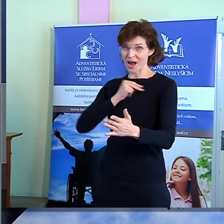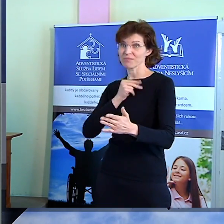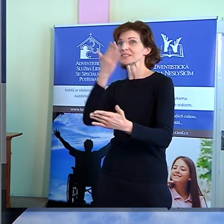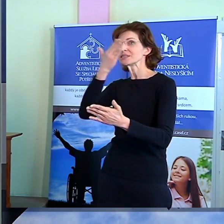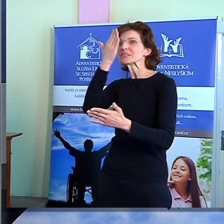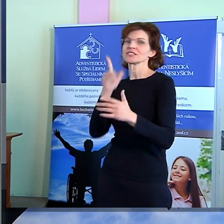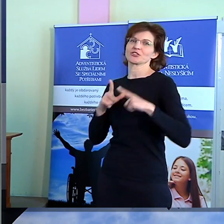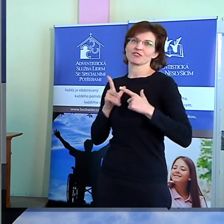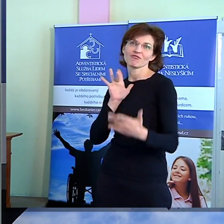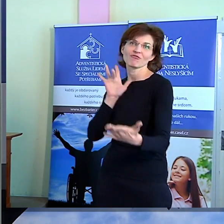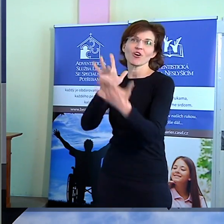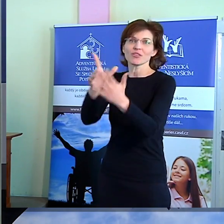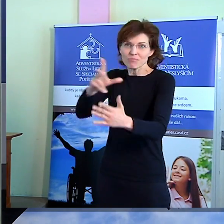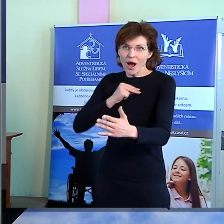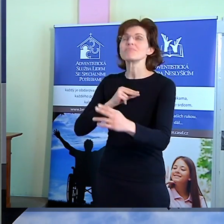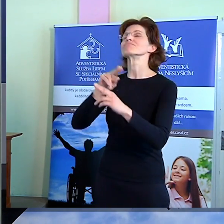motivovalo.